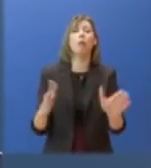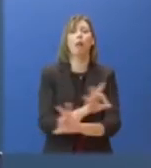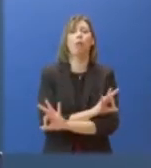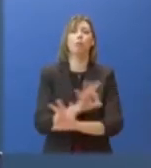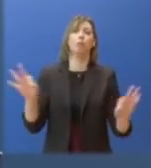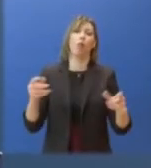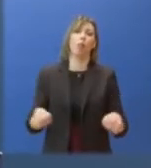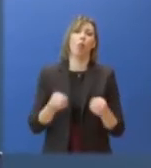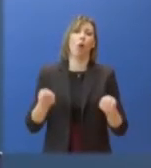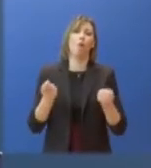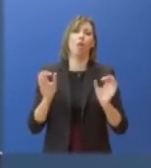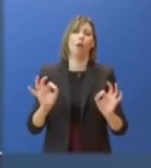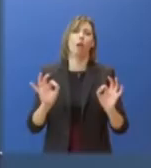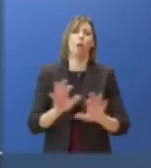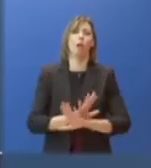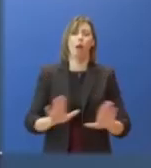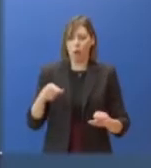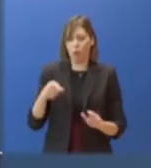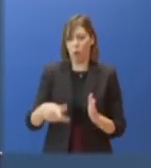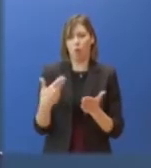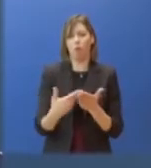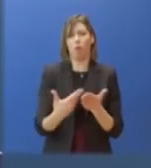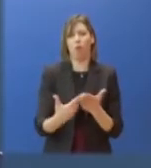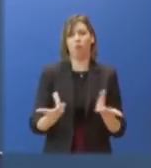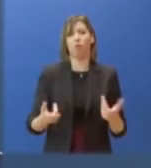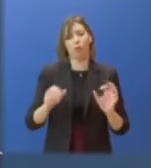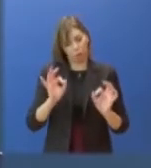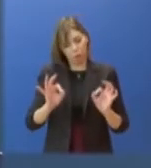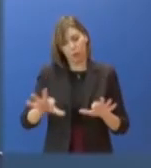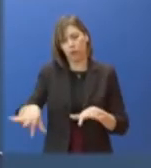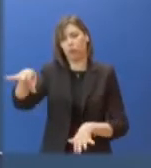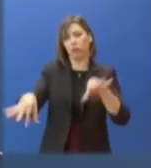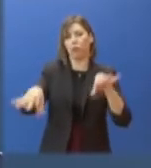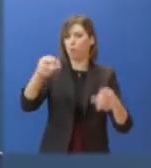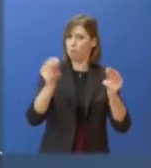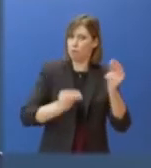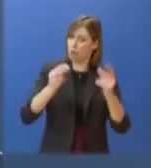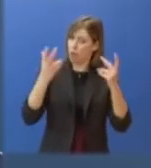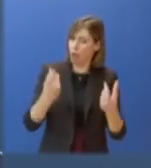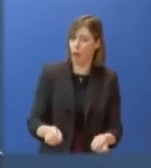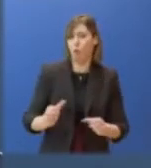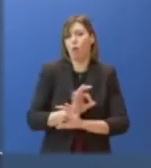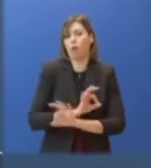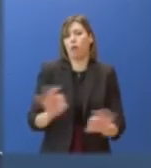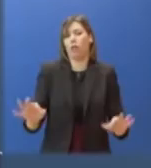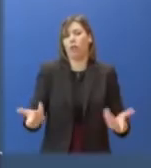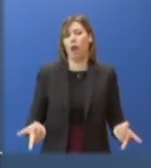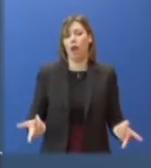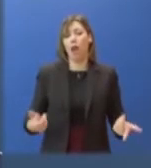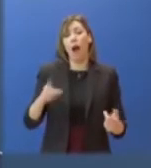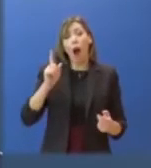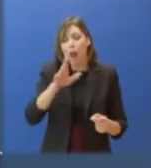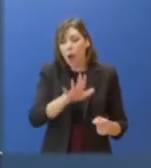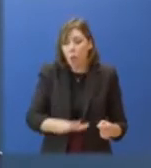ώρες, ενώ δύσκολες θα συνεχίσουν να είναι οι συνθήκες και αύριο, ανέφερε ο κυβερνητικός εκπρόσωπος Γιάννης Οικονόμου, ξεκινώντας την